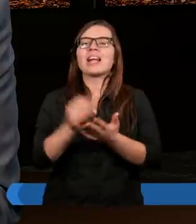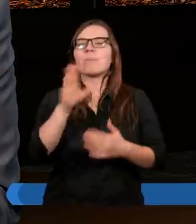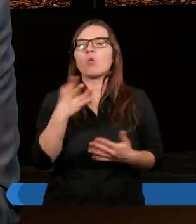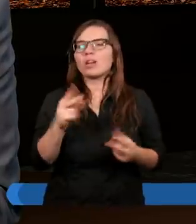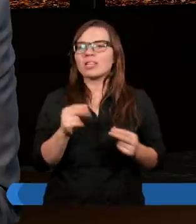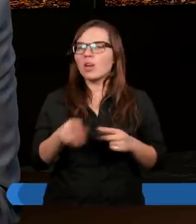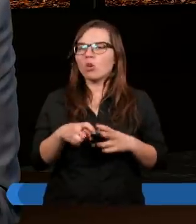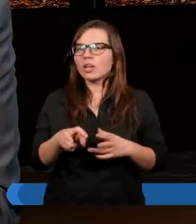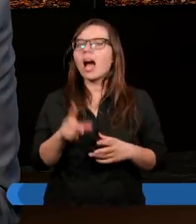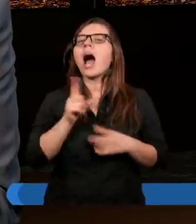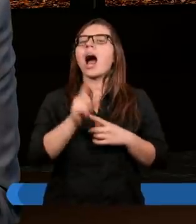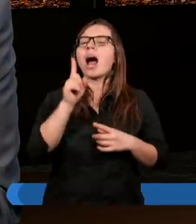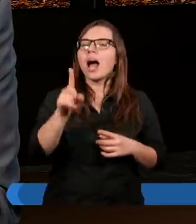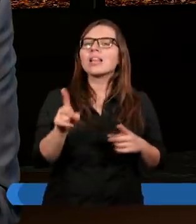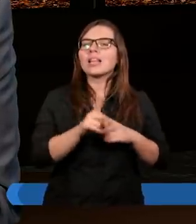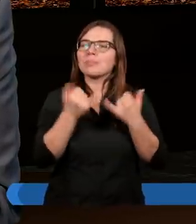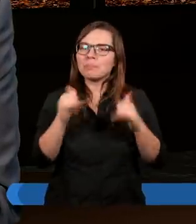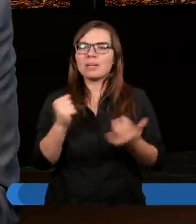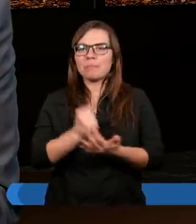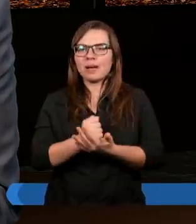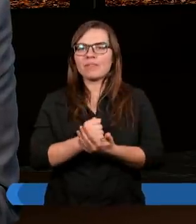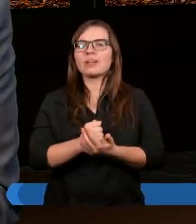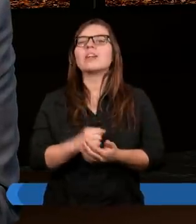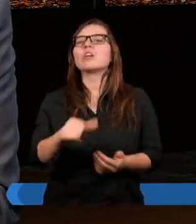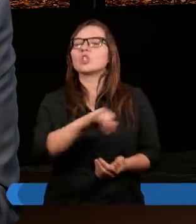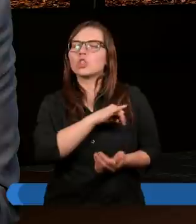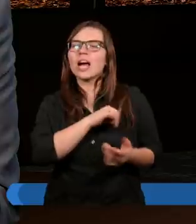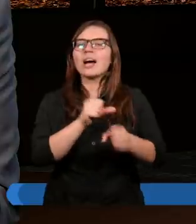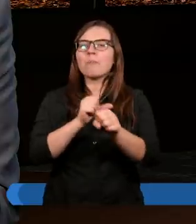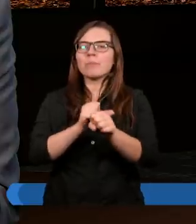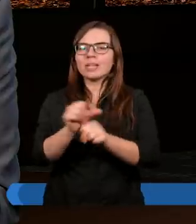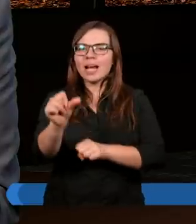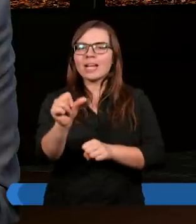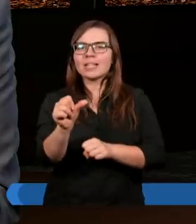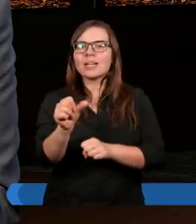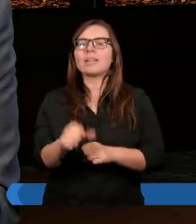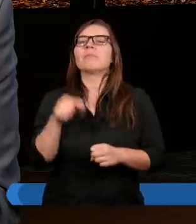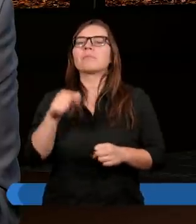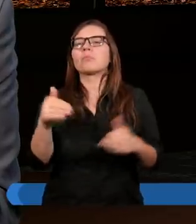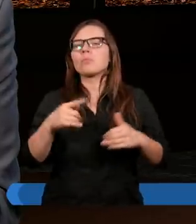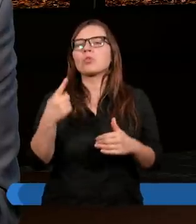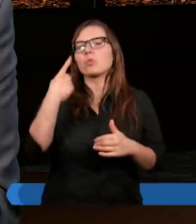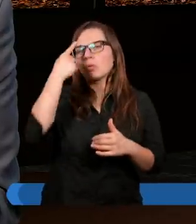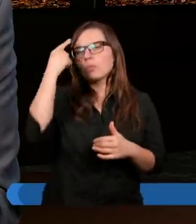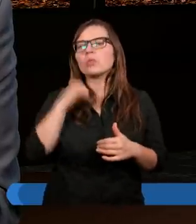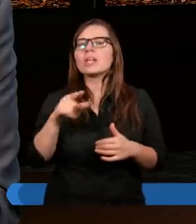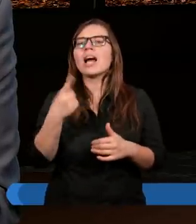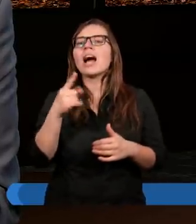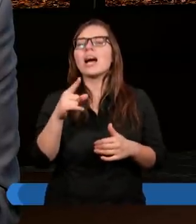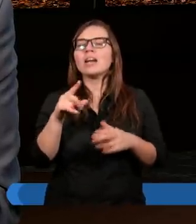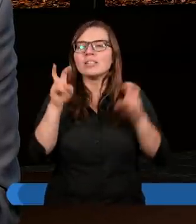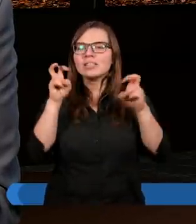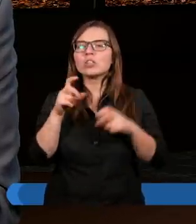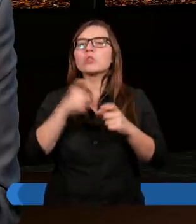przykładowo. To nie jest kwestia tego. Grzechem jest, tutaj może przypomnimy sobie definicję,